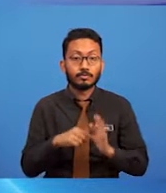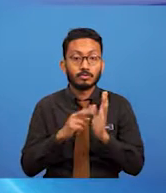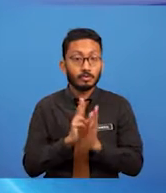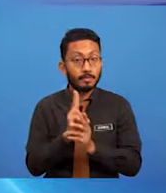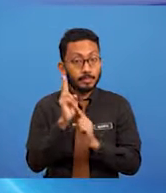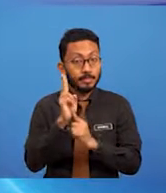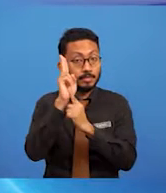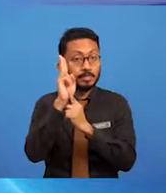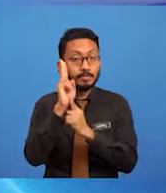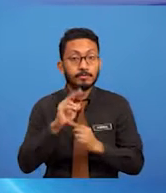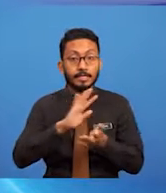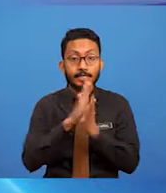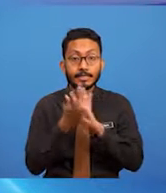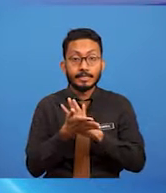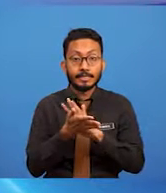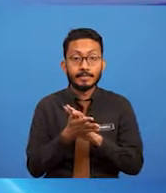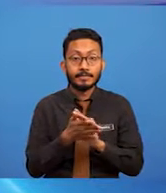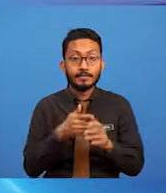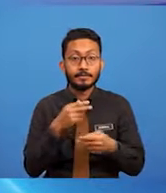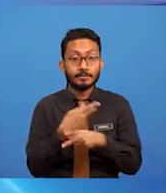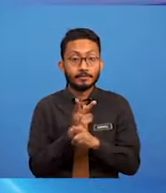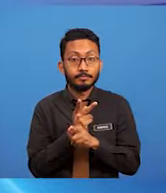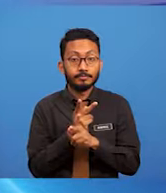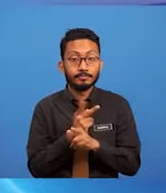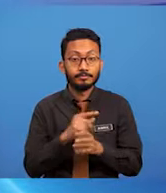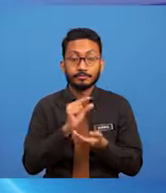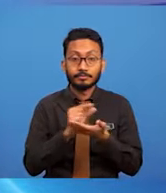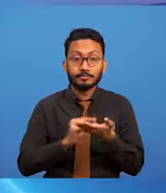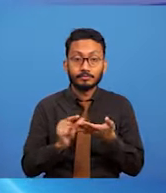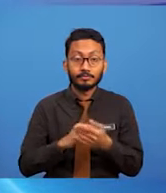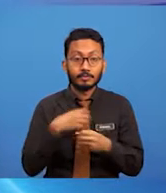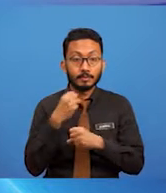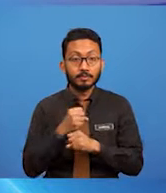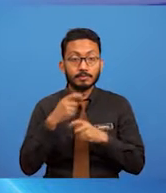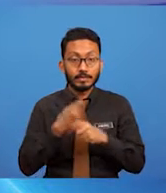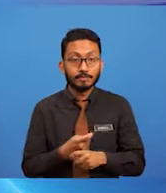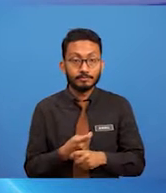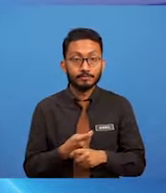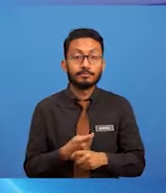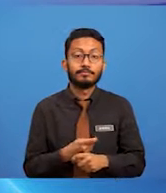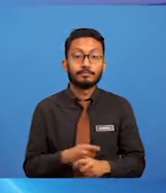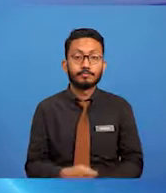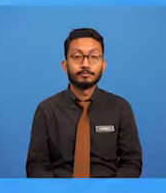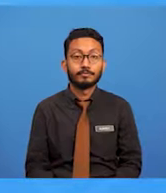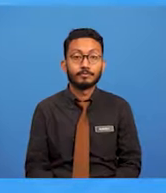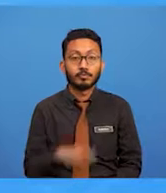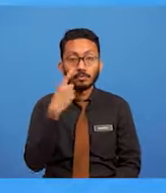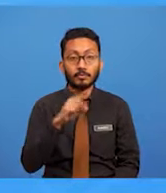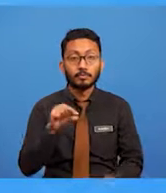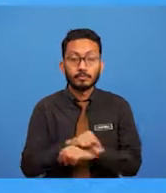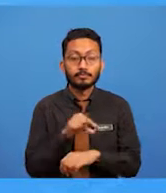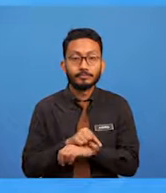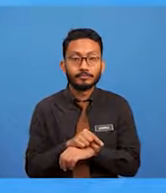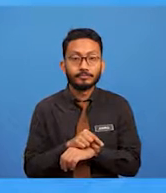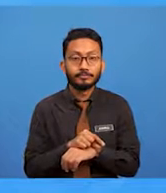dapat menetapkan mereka bentuk yang sesuai untuk sesetengah pengguna. Di sini